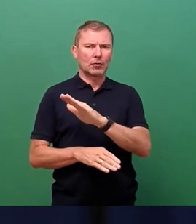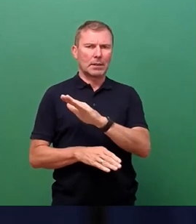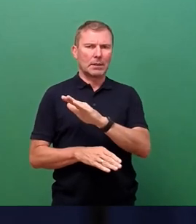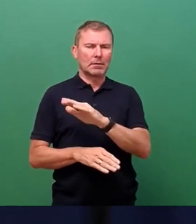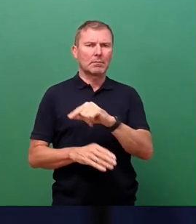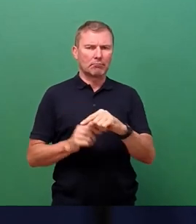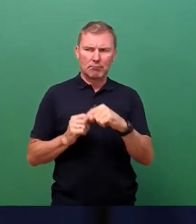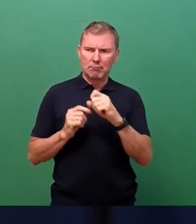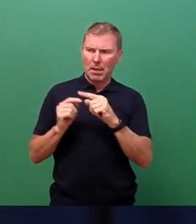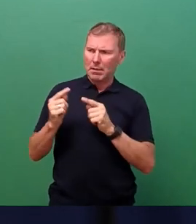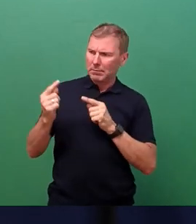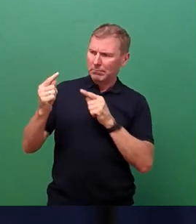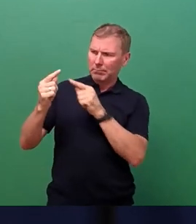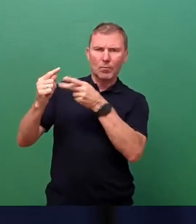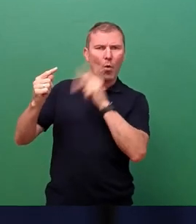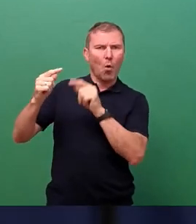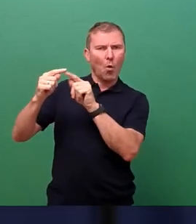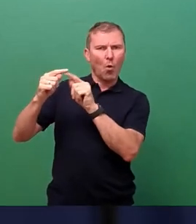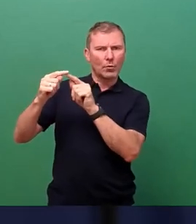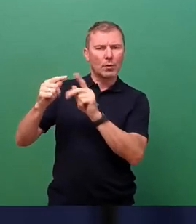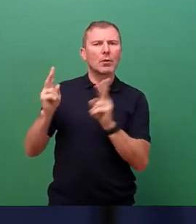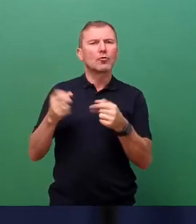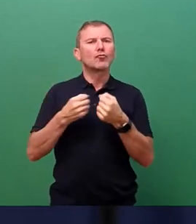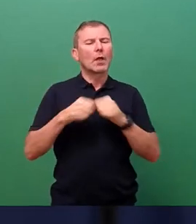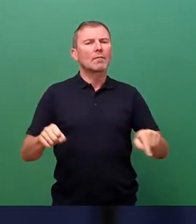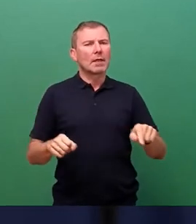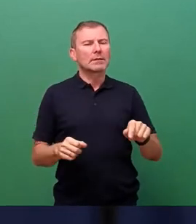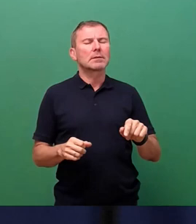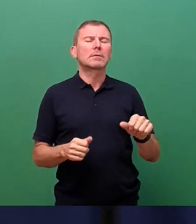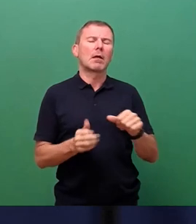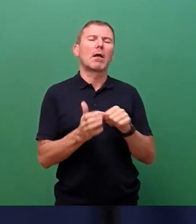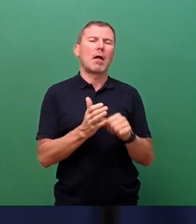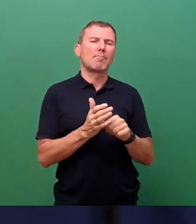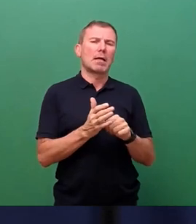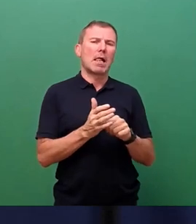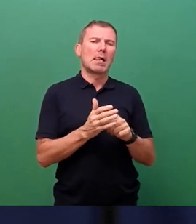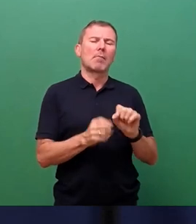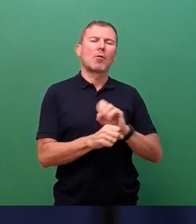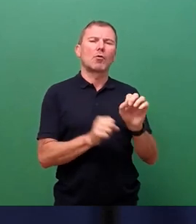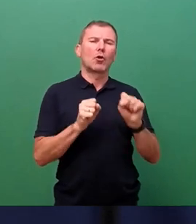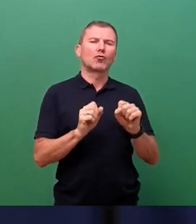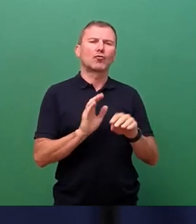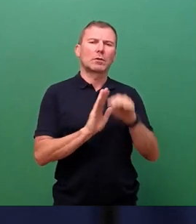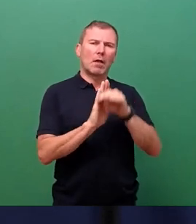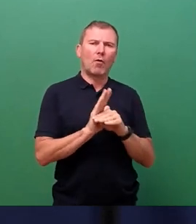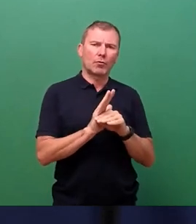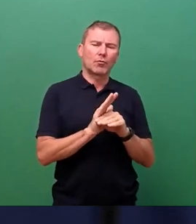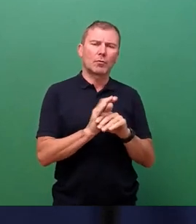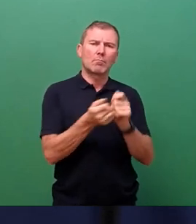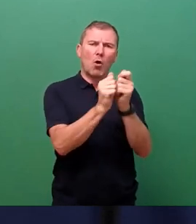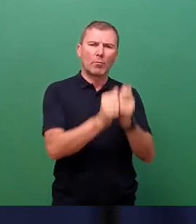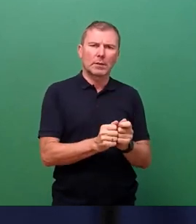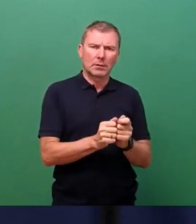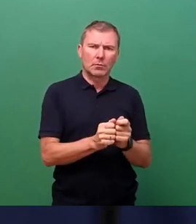100. Beim Stadtfest sind Mängel in der Umsetzung und Kontrolle der Corona-Schutzverordnung des Freistaats Sachsen offensichtlich